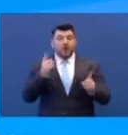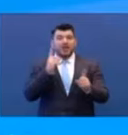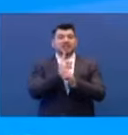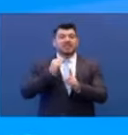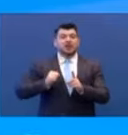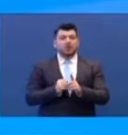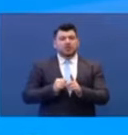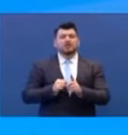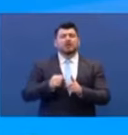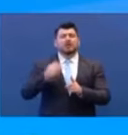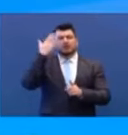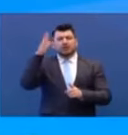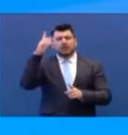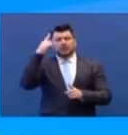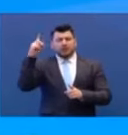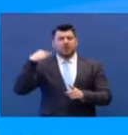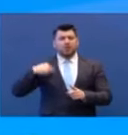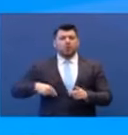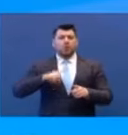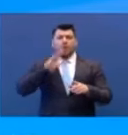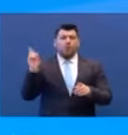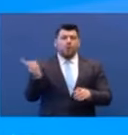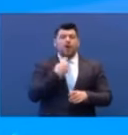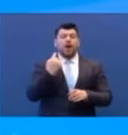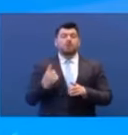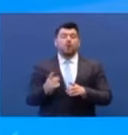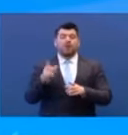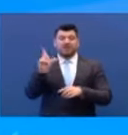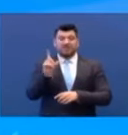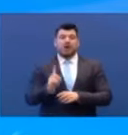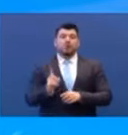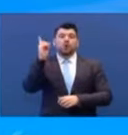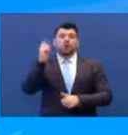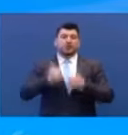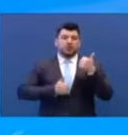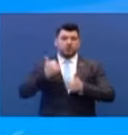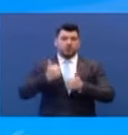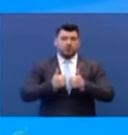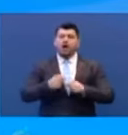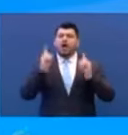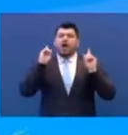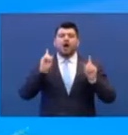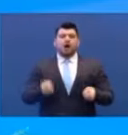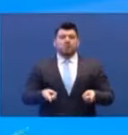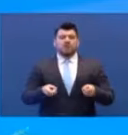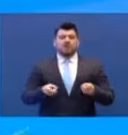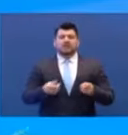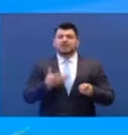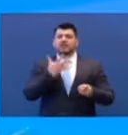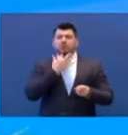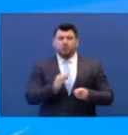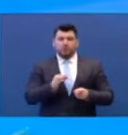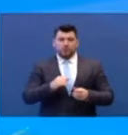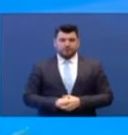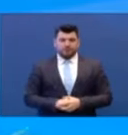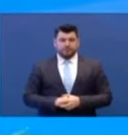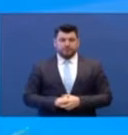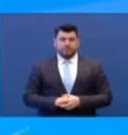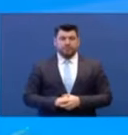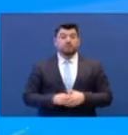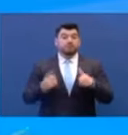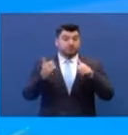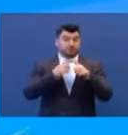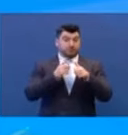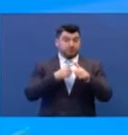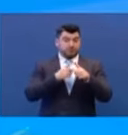των βαθμίδων. Από τη Δευτέρα, Πρώτη Ιουνίου. Η απόφαση αυτή βασίστηκε στους ακόλουθους παράγοντες. Πρώτο και κυριότερο,